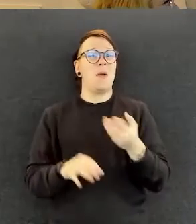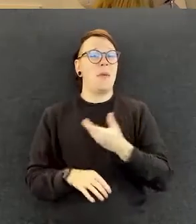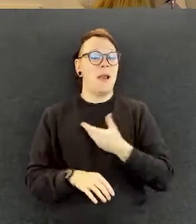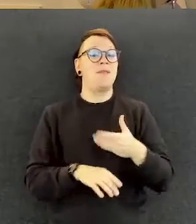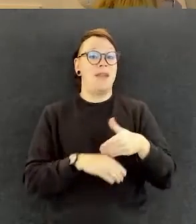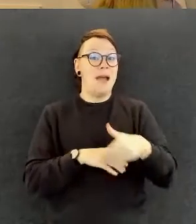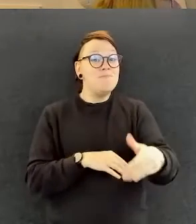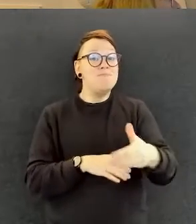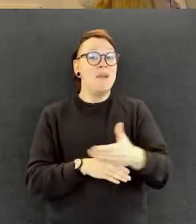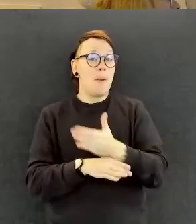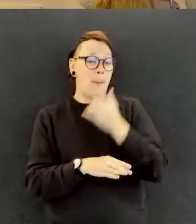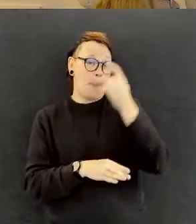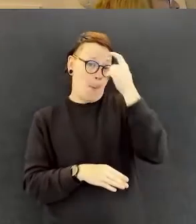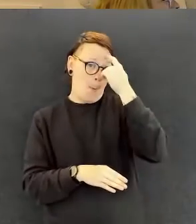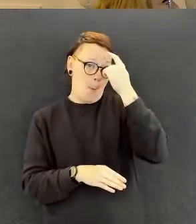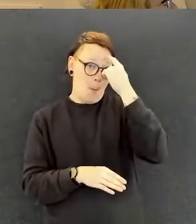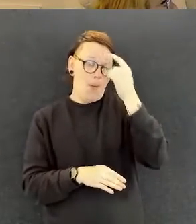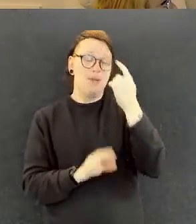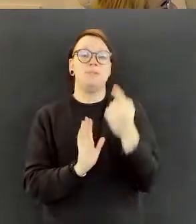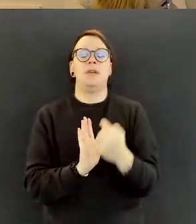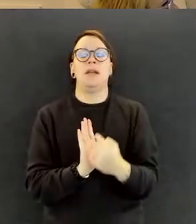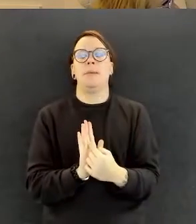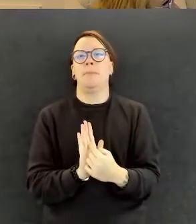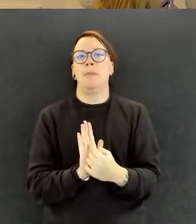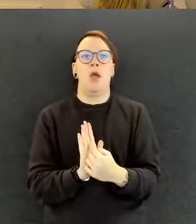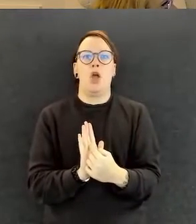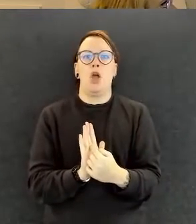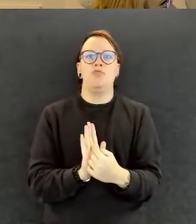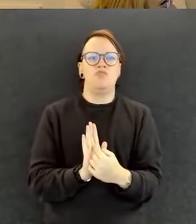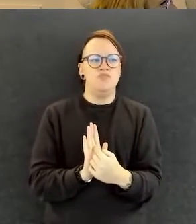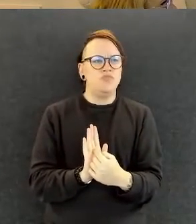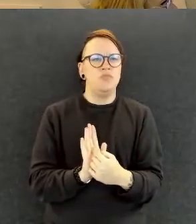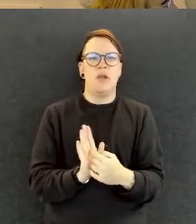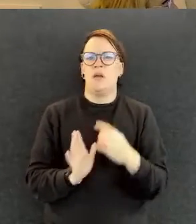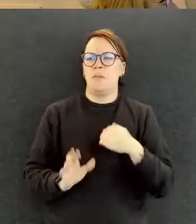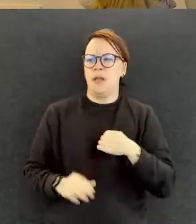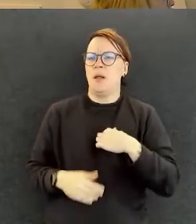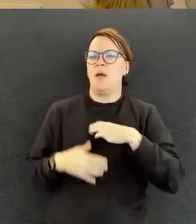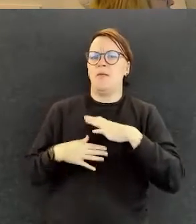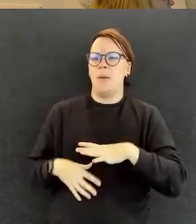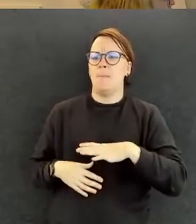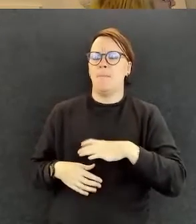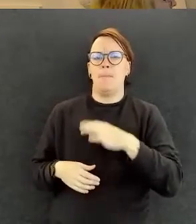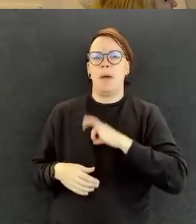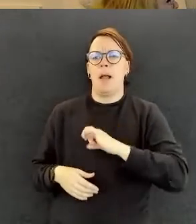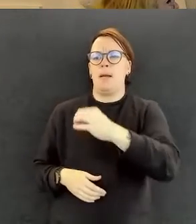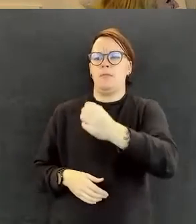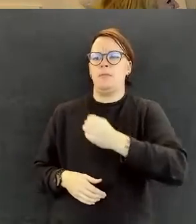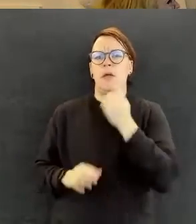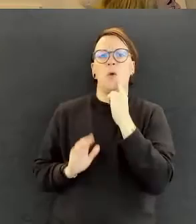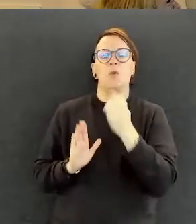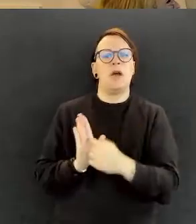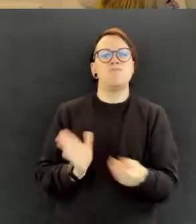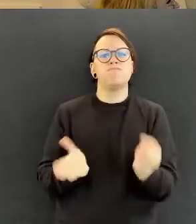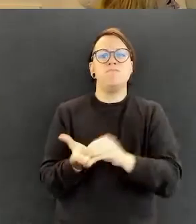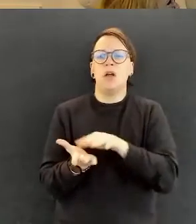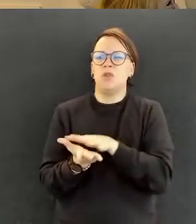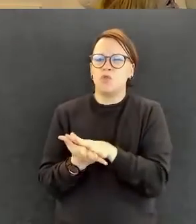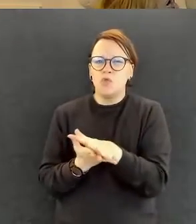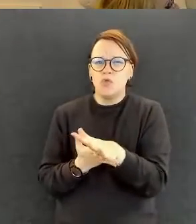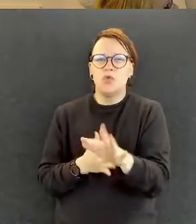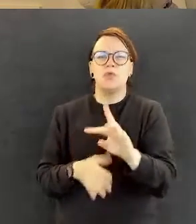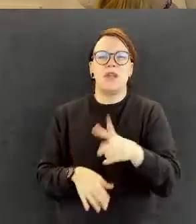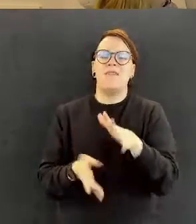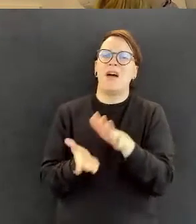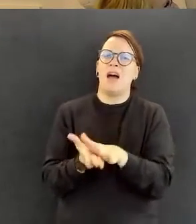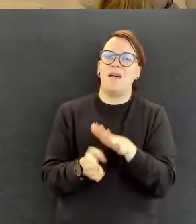että vaikka ajatellaan, että koituuko tästä jotain vaikka lisäkustannuksia tai on jotenkin hankalaa tai